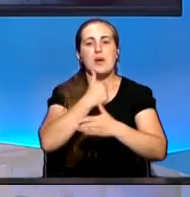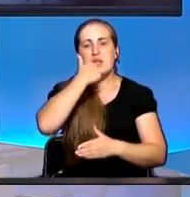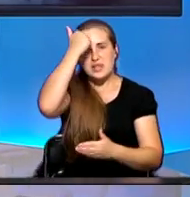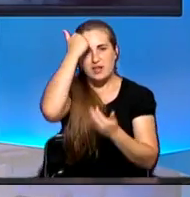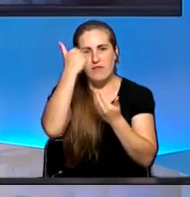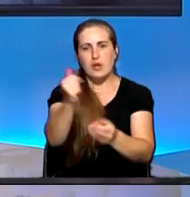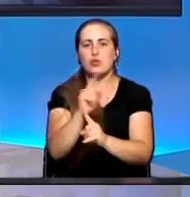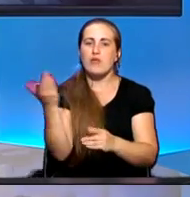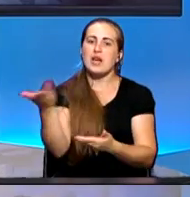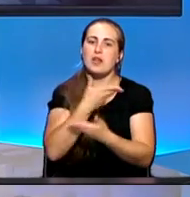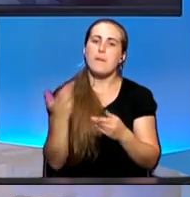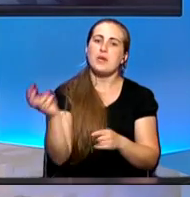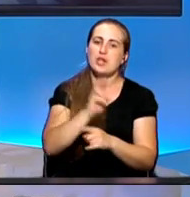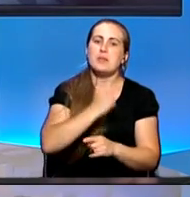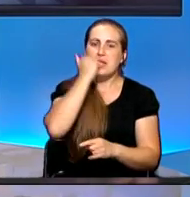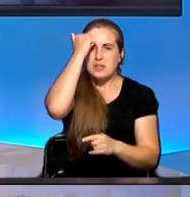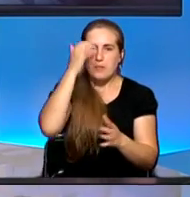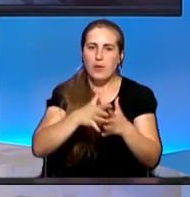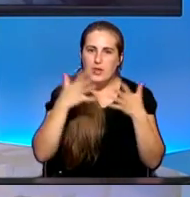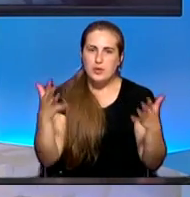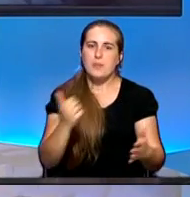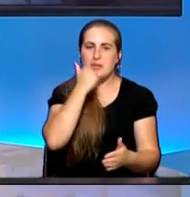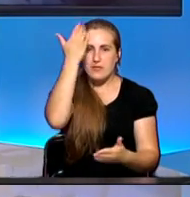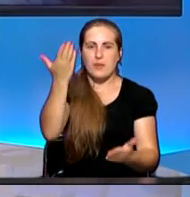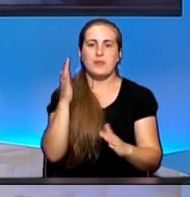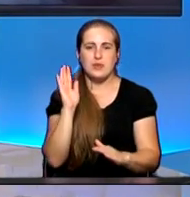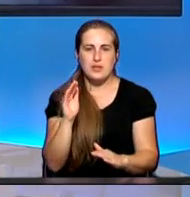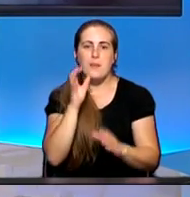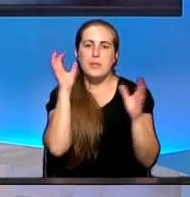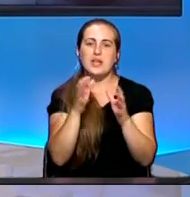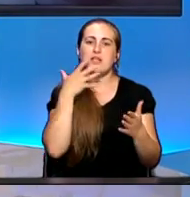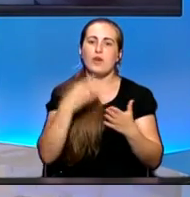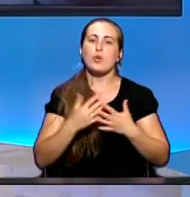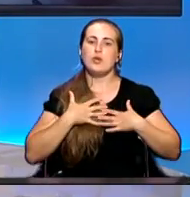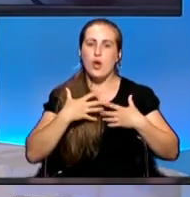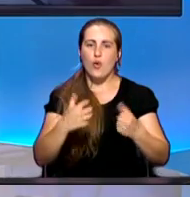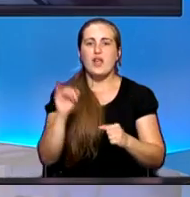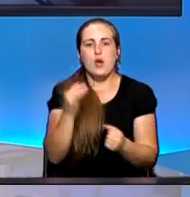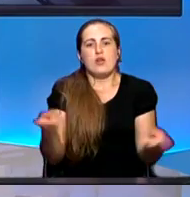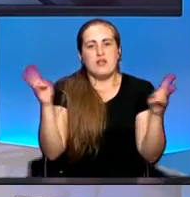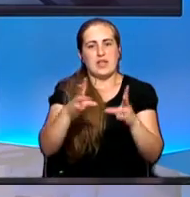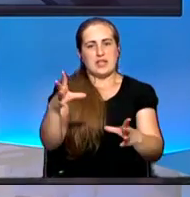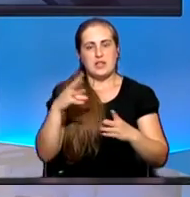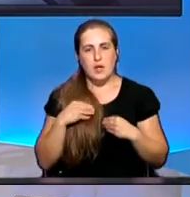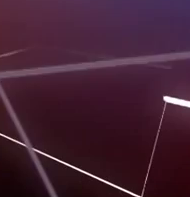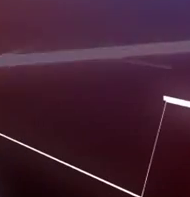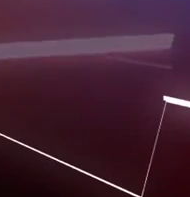вас за то, что вы к нам пришли. Спасибо большое. Спасибо вам. свидания. Берегите свое здоровье и оставайтесь с нами.